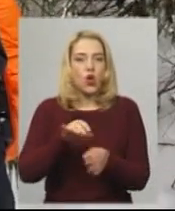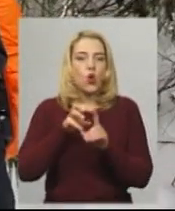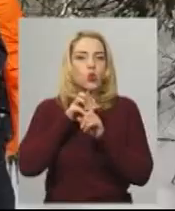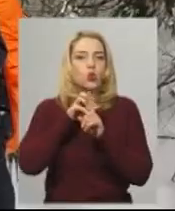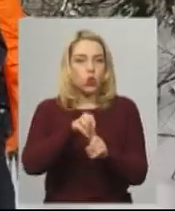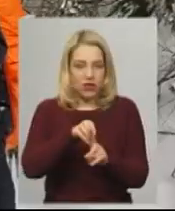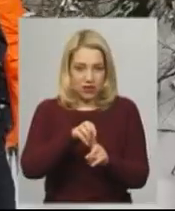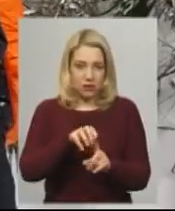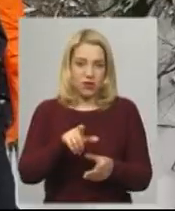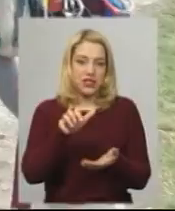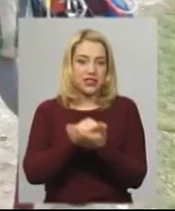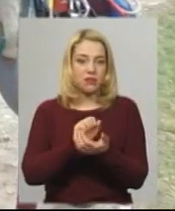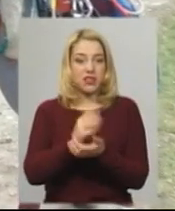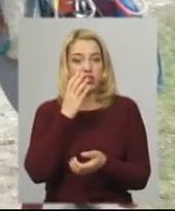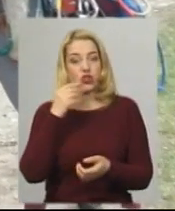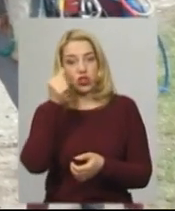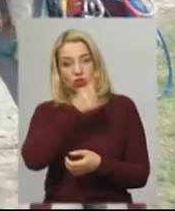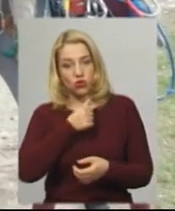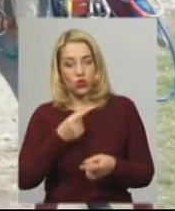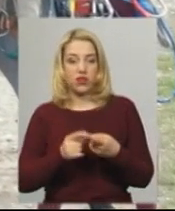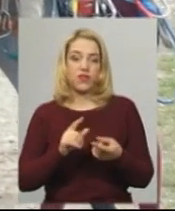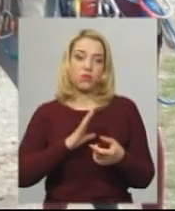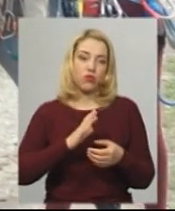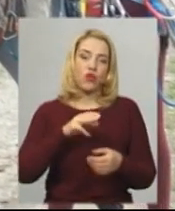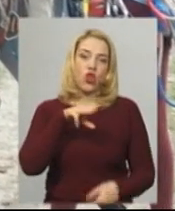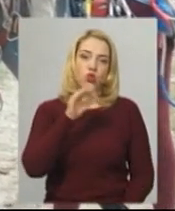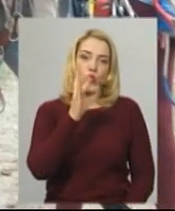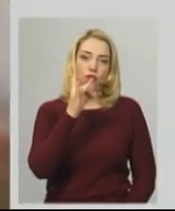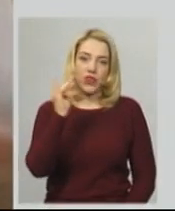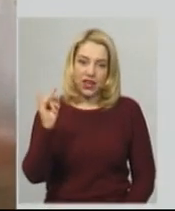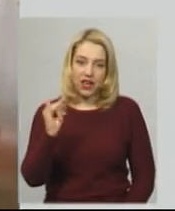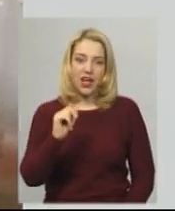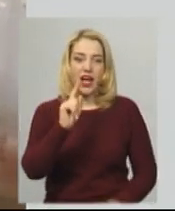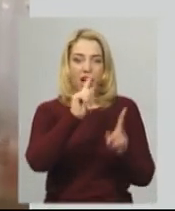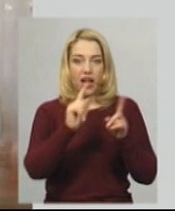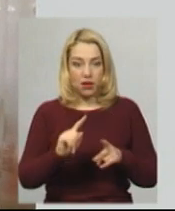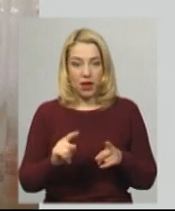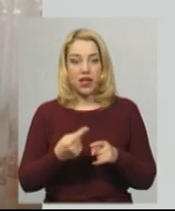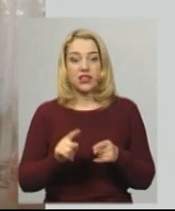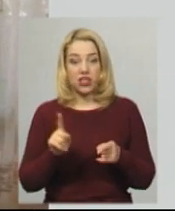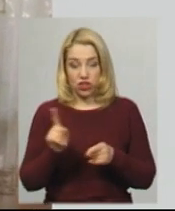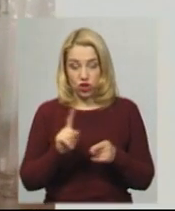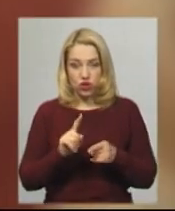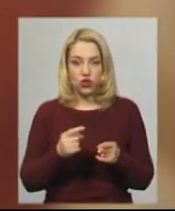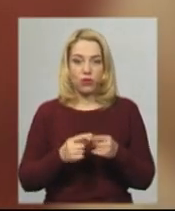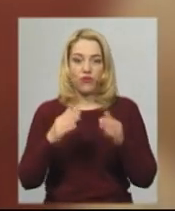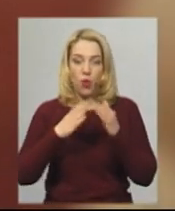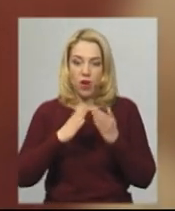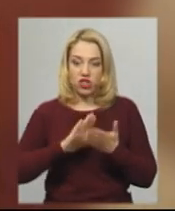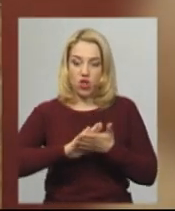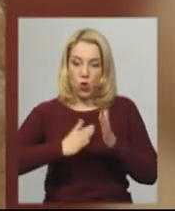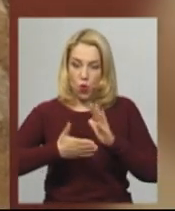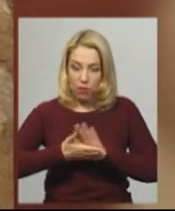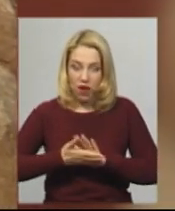молоді. Займається 4 роки. Підкорював подільські Товтри та Карпати. Аби здолати найвищу вершину землі в домашніх умовах, він